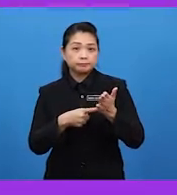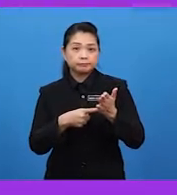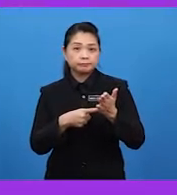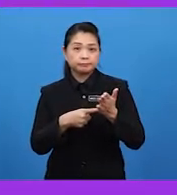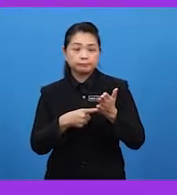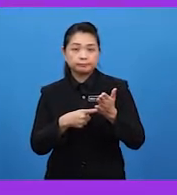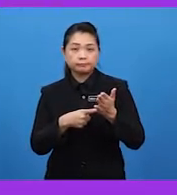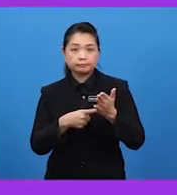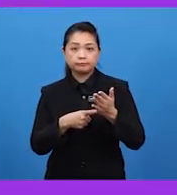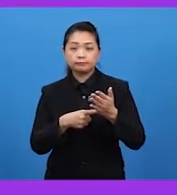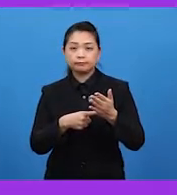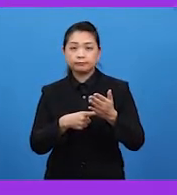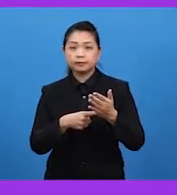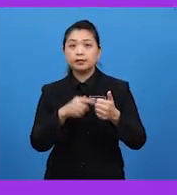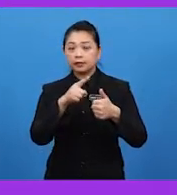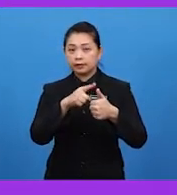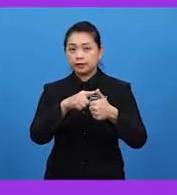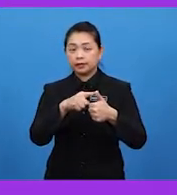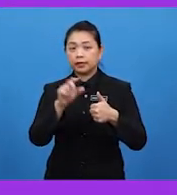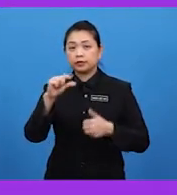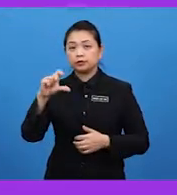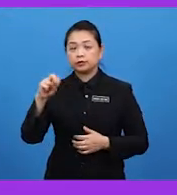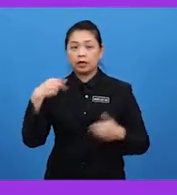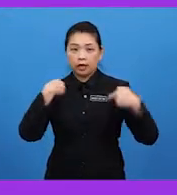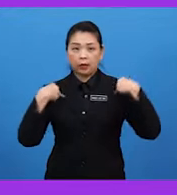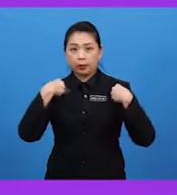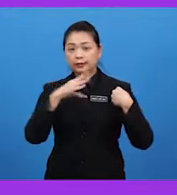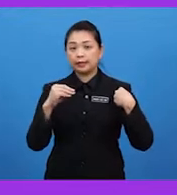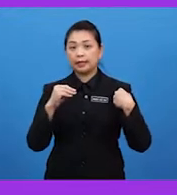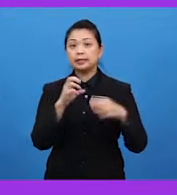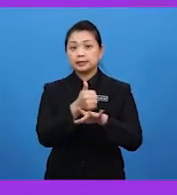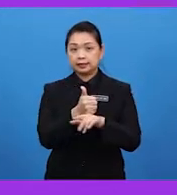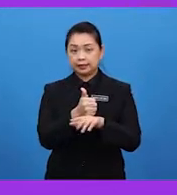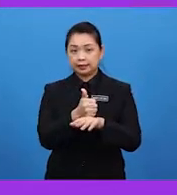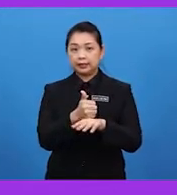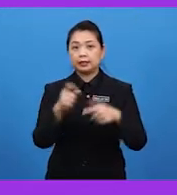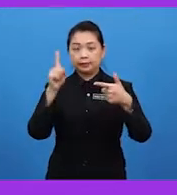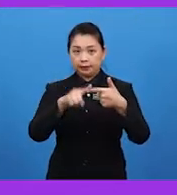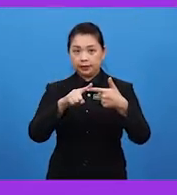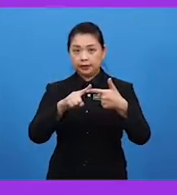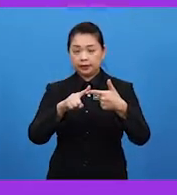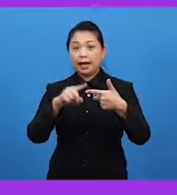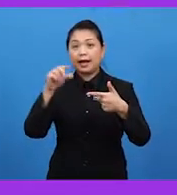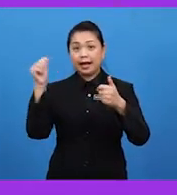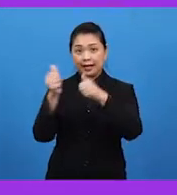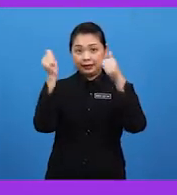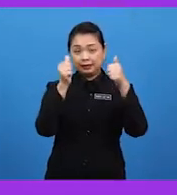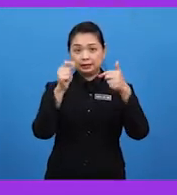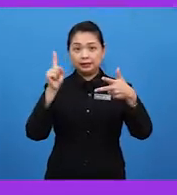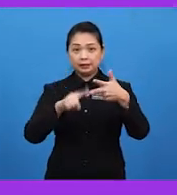A, ejen haiwan dan serangga B, ejen angin